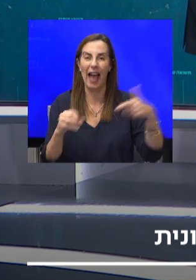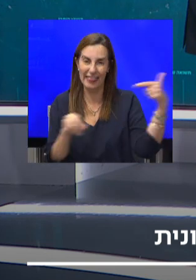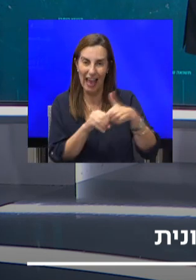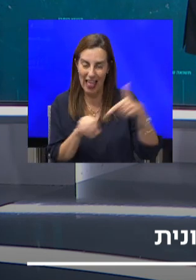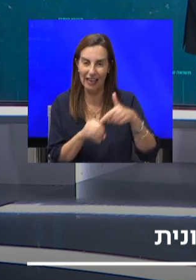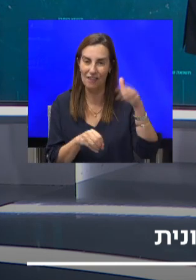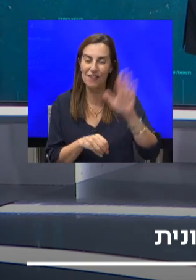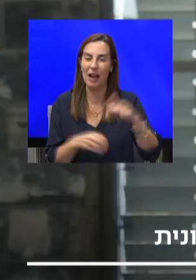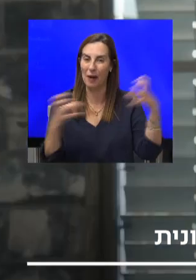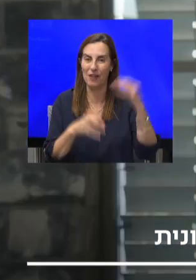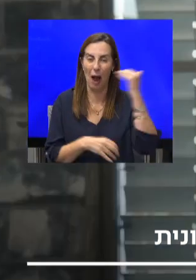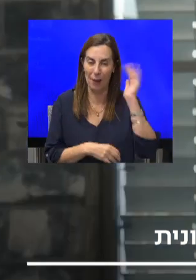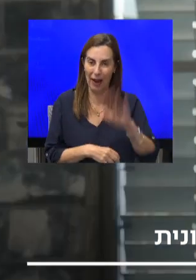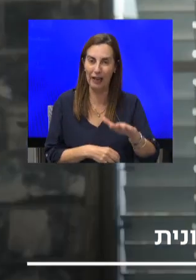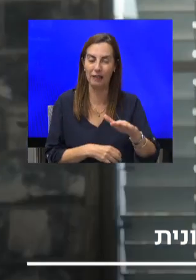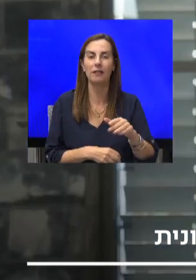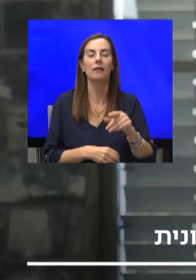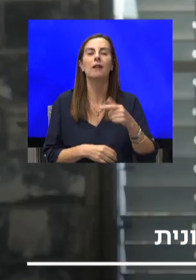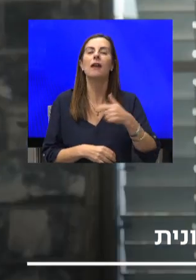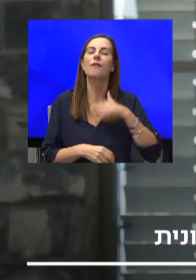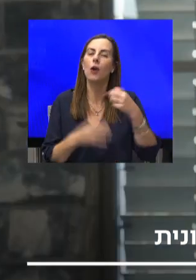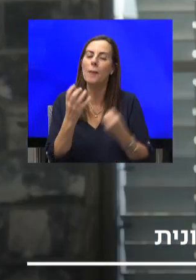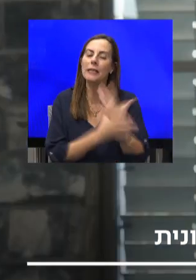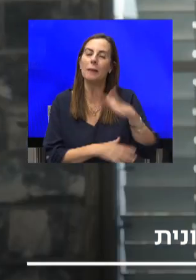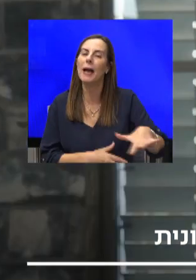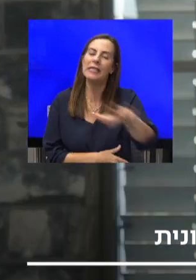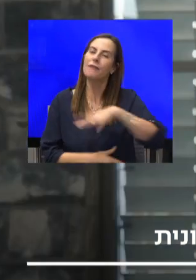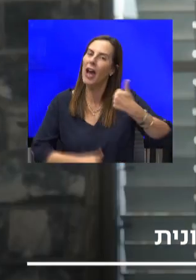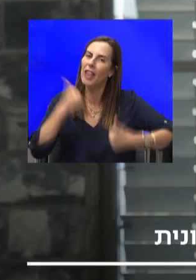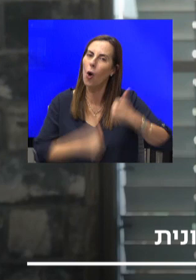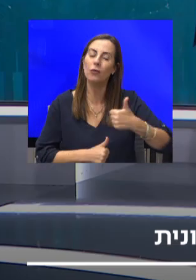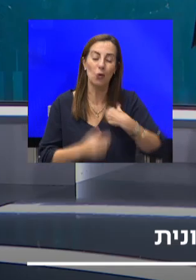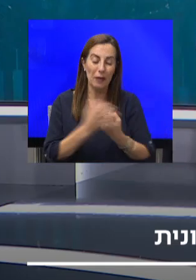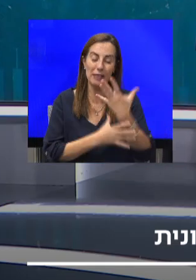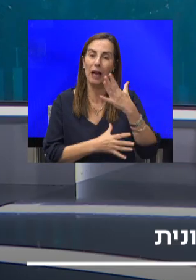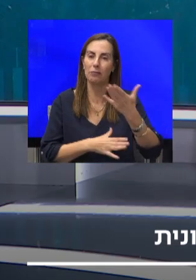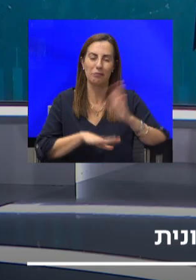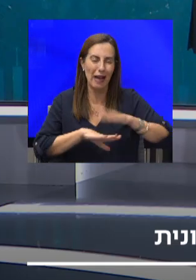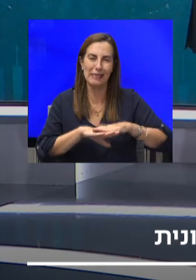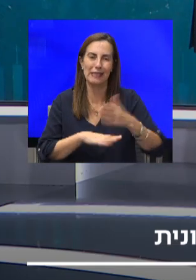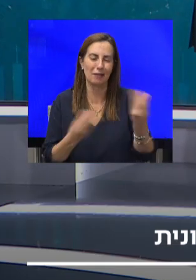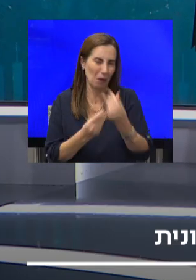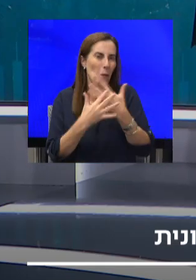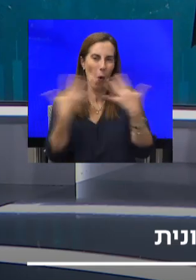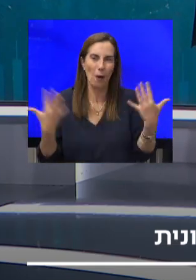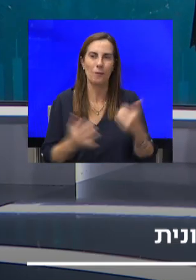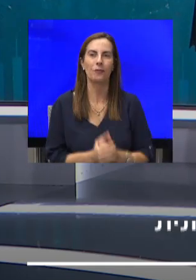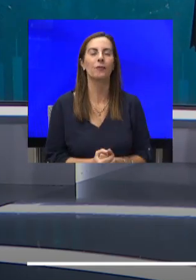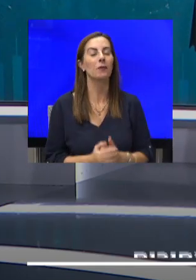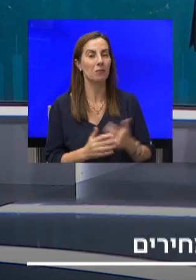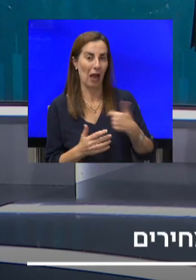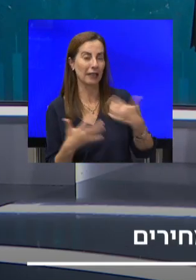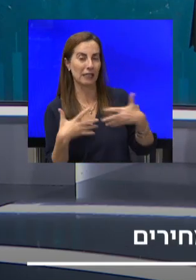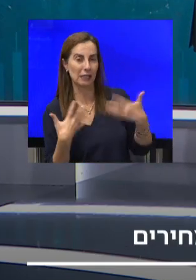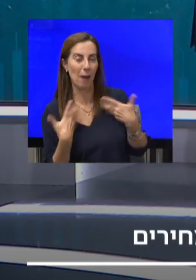במאגר תמר, ולכן אנחנו מייצרים את הסביבה התחרותית, מייצרים אותה במעשים, מעשים מאוד מאוד ברורים. אני חושב שהגז מסליח להבוך לא רק...